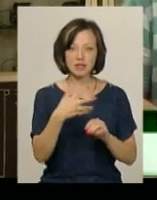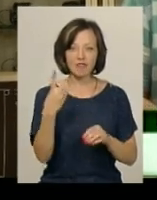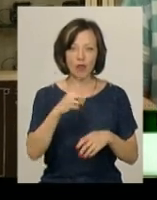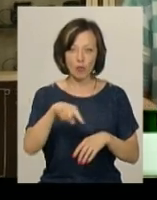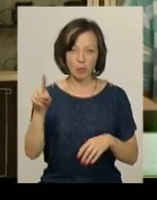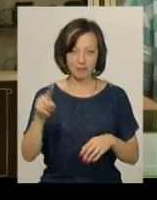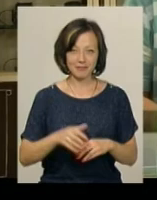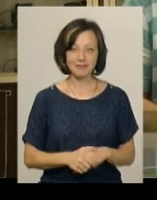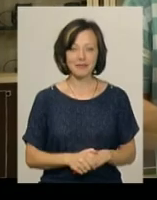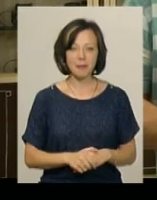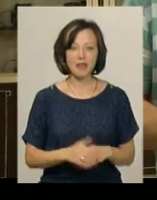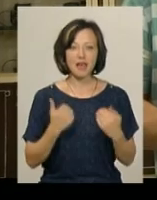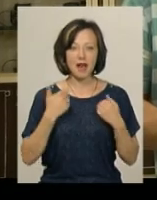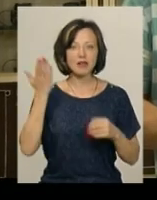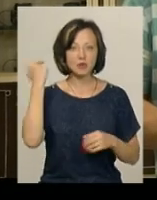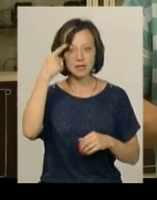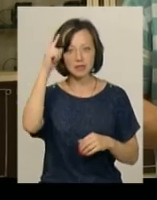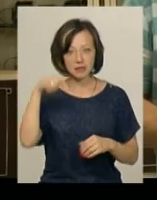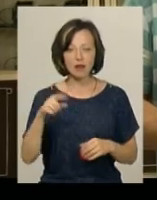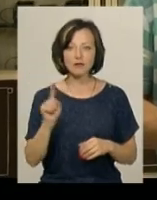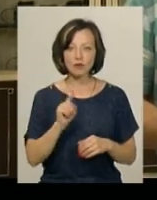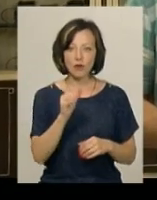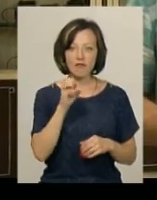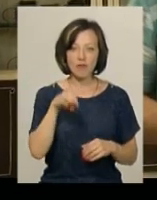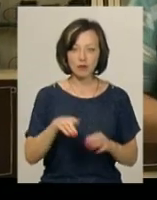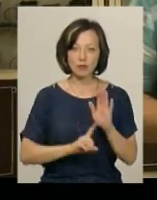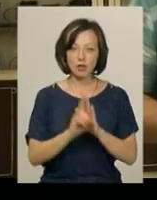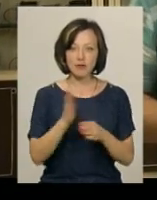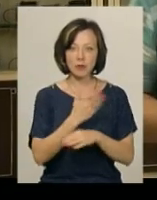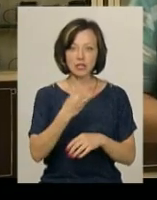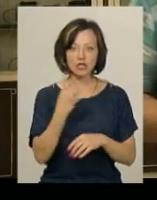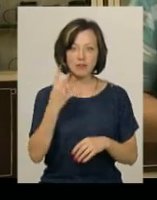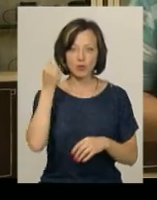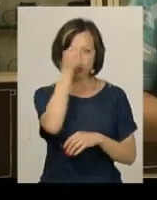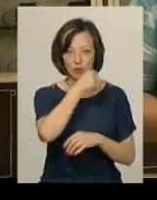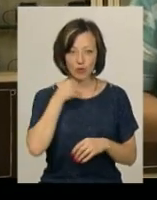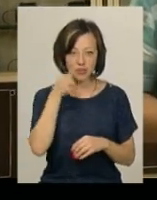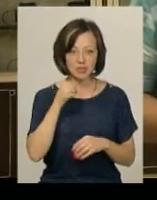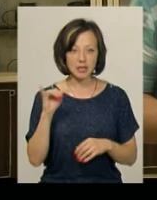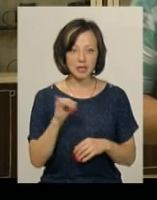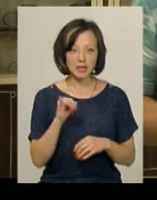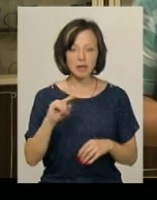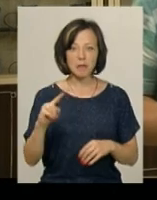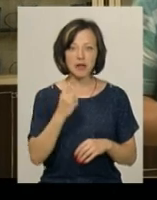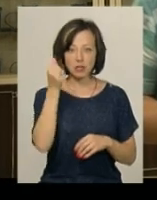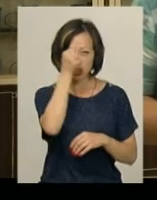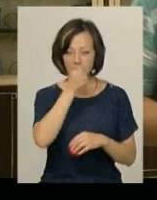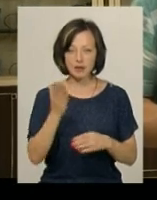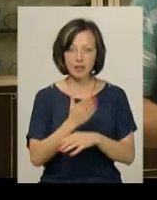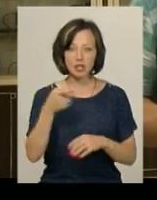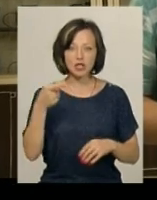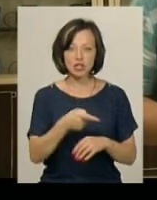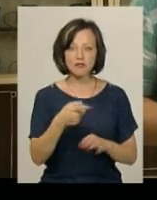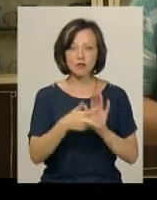Я вже тоді знав, що фет почали випускати в 34-му році. І за перший рік було випущено